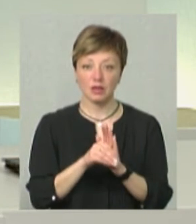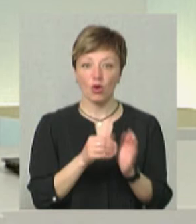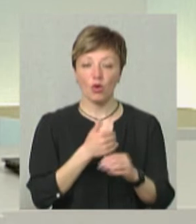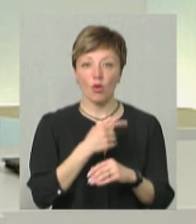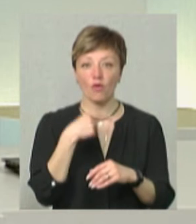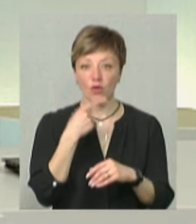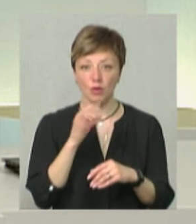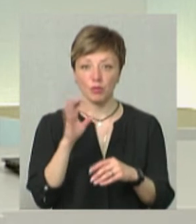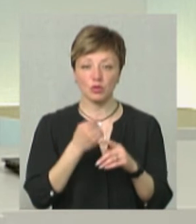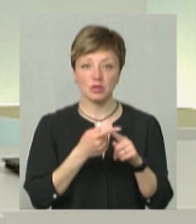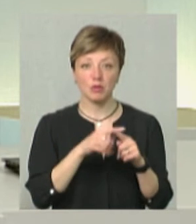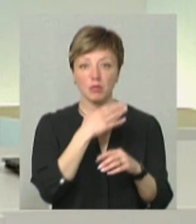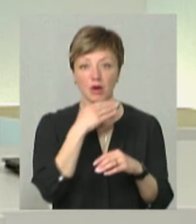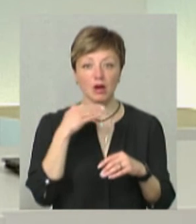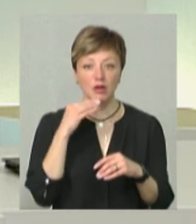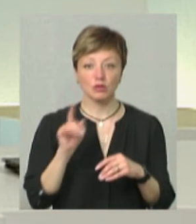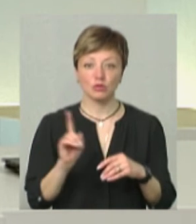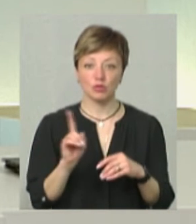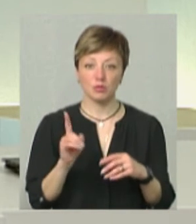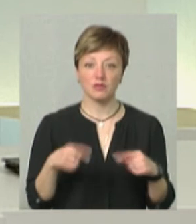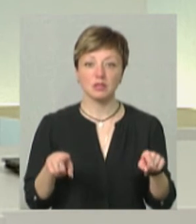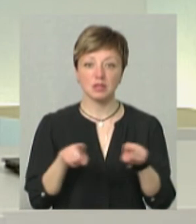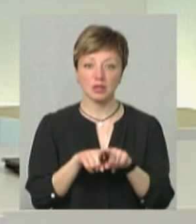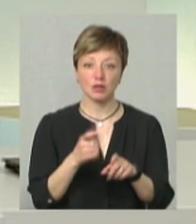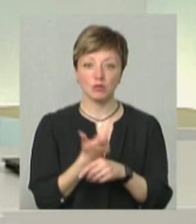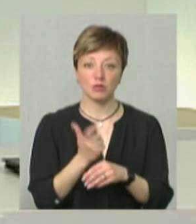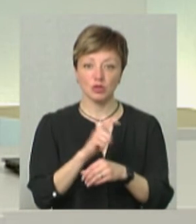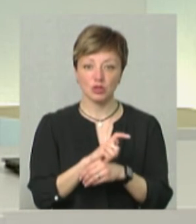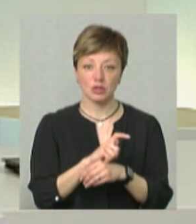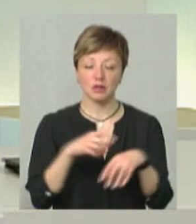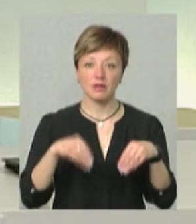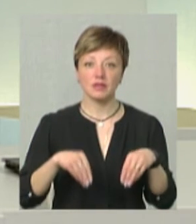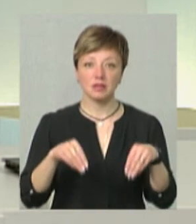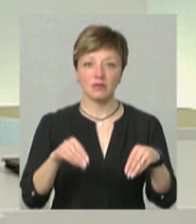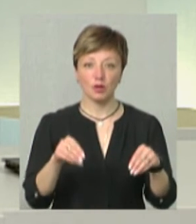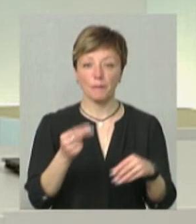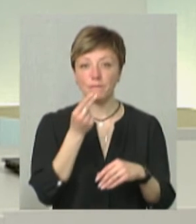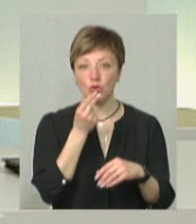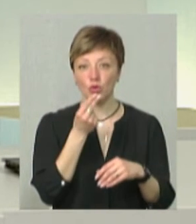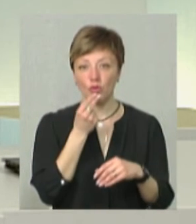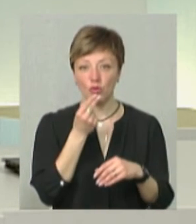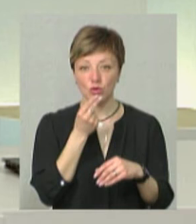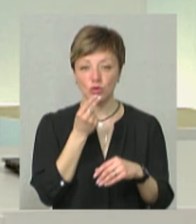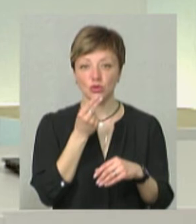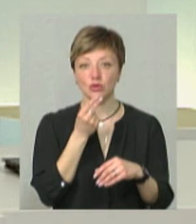говорили про це дуже багато, щоб все-таки більше висівалося продовольчих